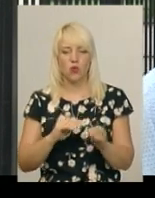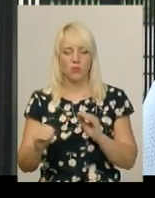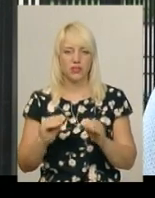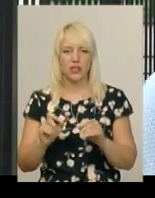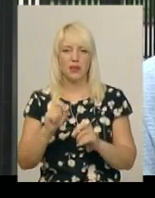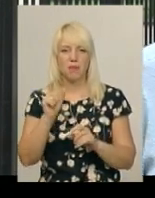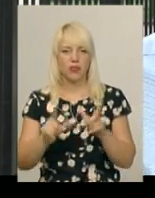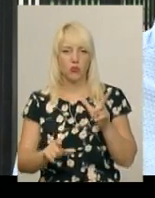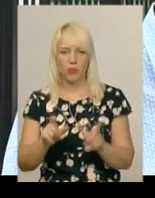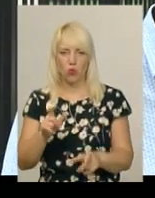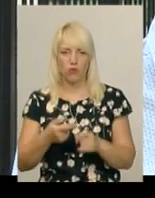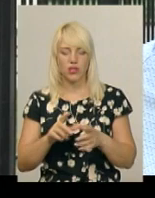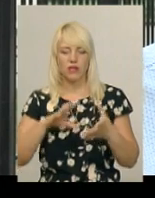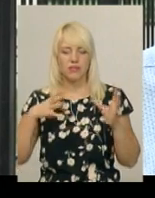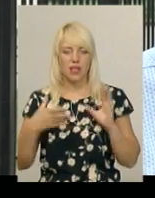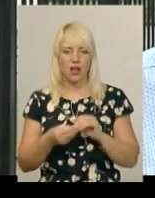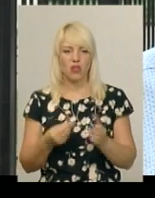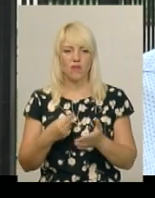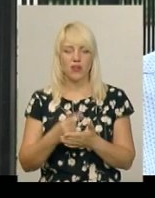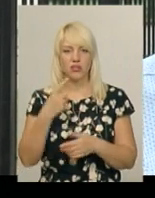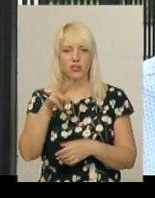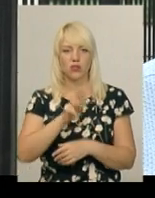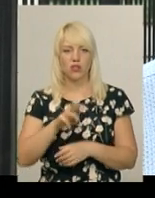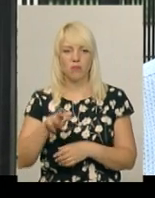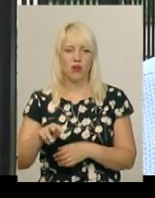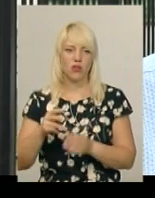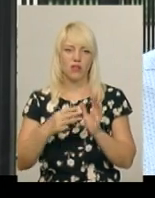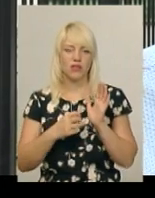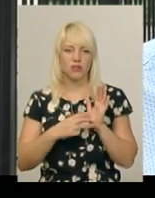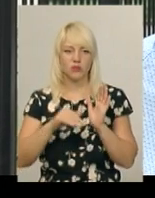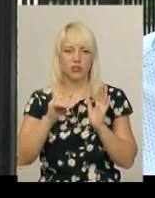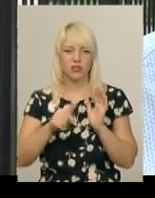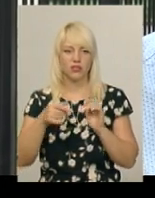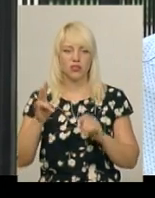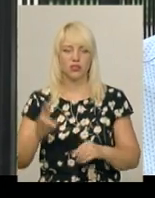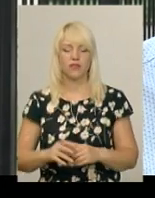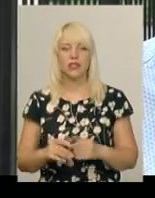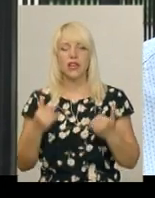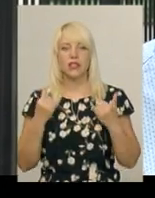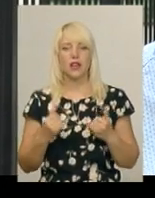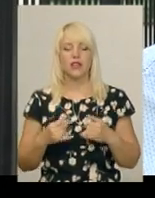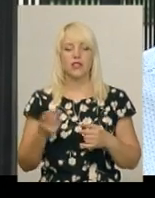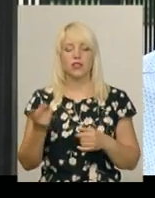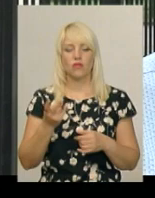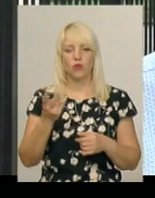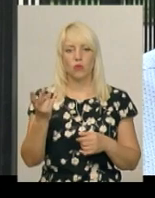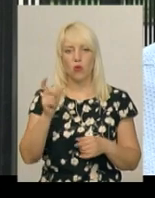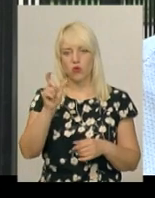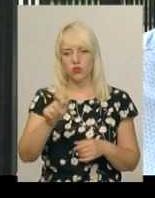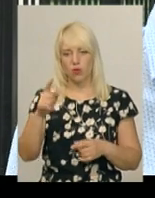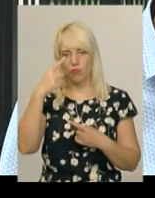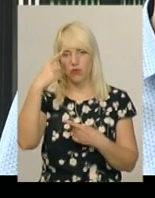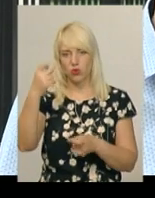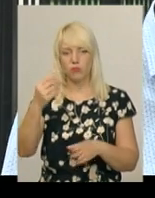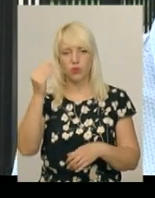Загальна вартість вилученого становить понад 1 мільйон 800 тисяч гривень. Наразі двом особам повідомлено про